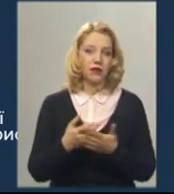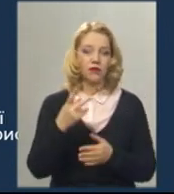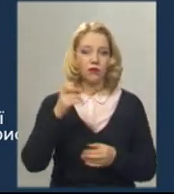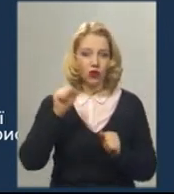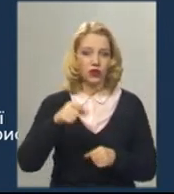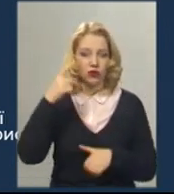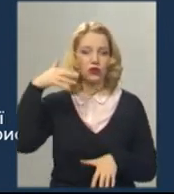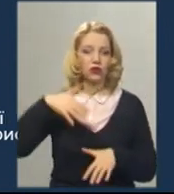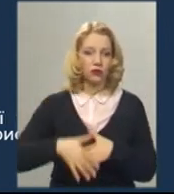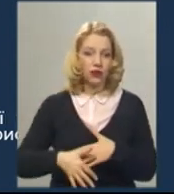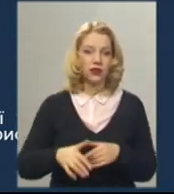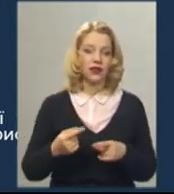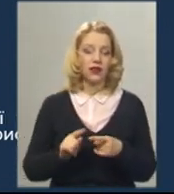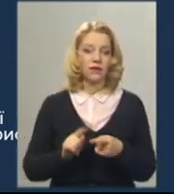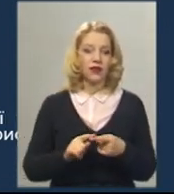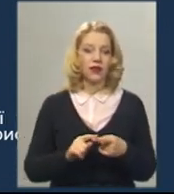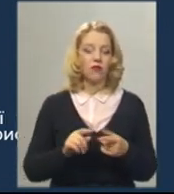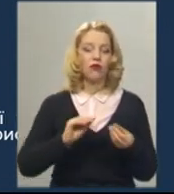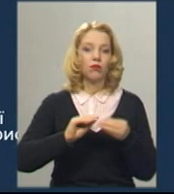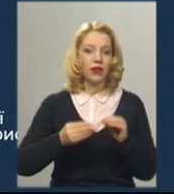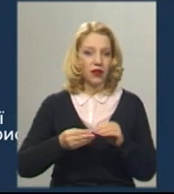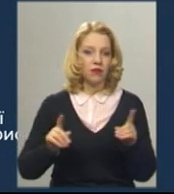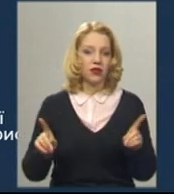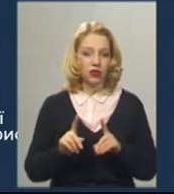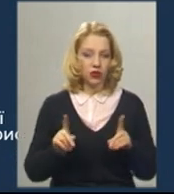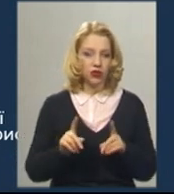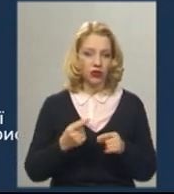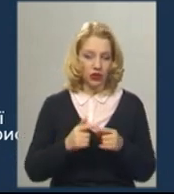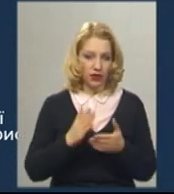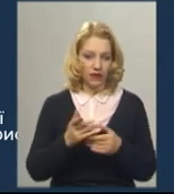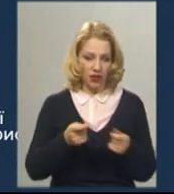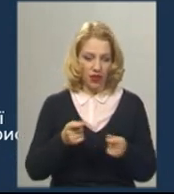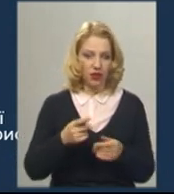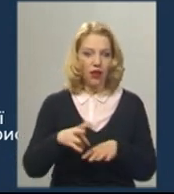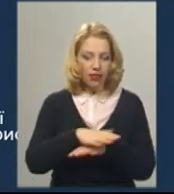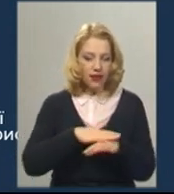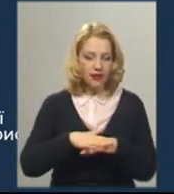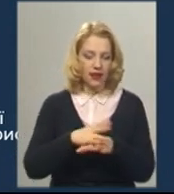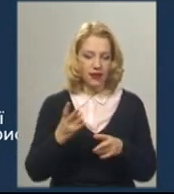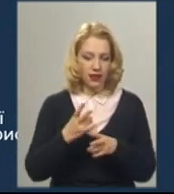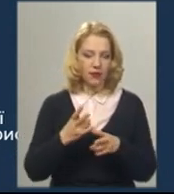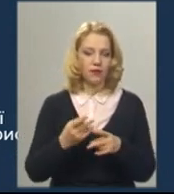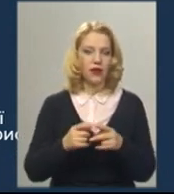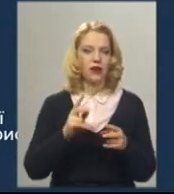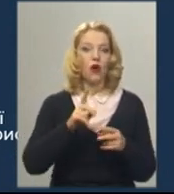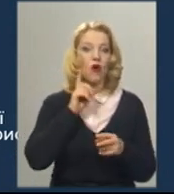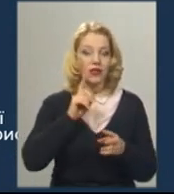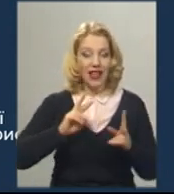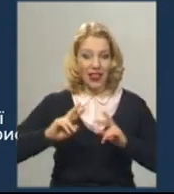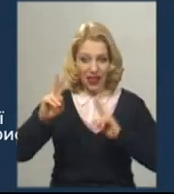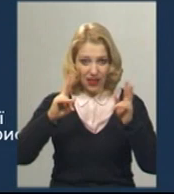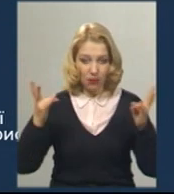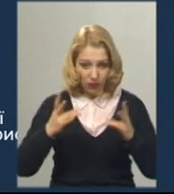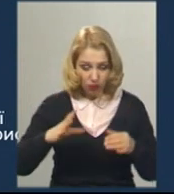зрозуміти ту проблему, що висить над владою, озеленення воно мусять бути, воно потрібне, але то, що